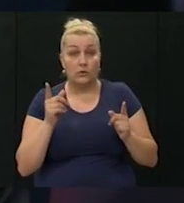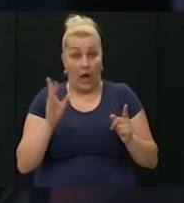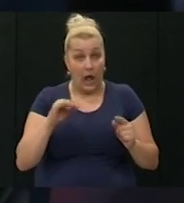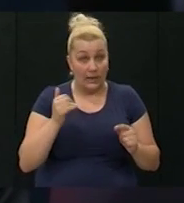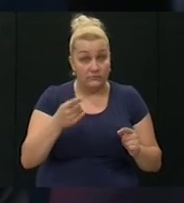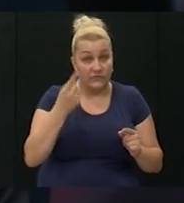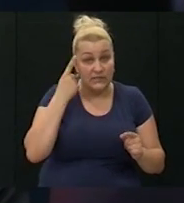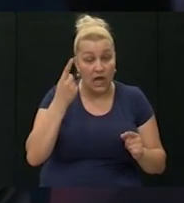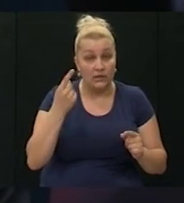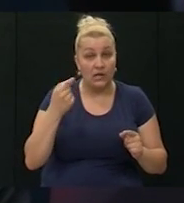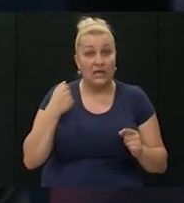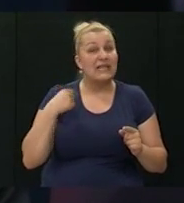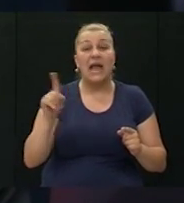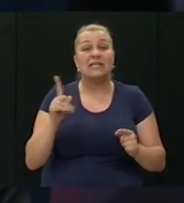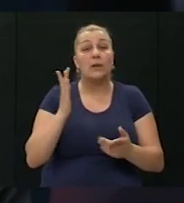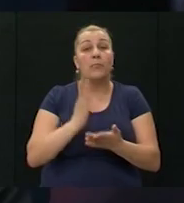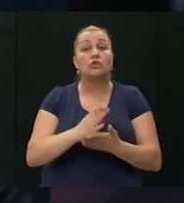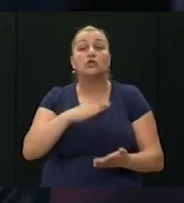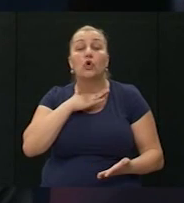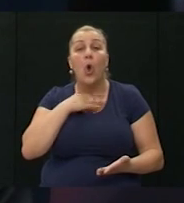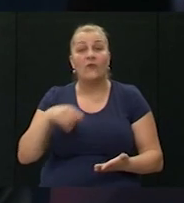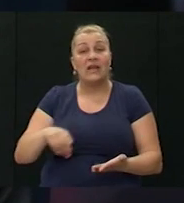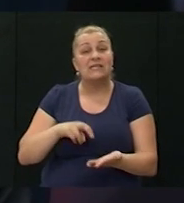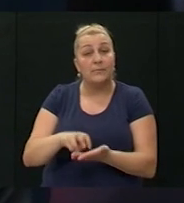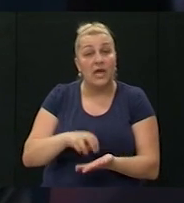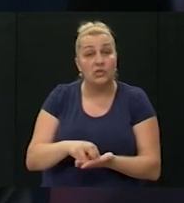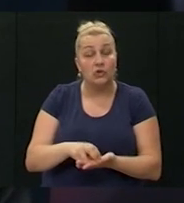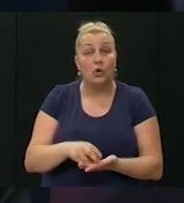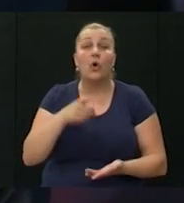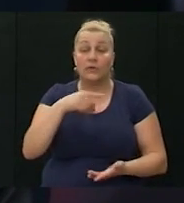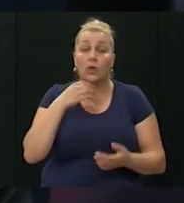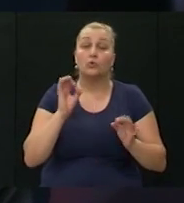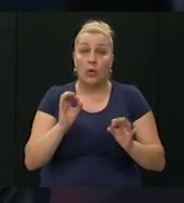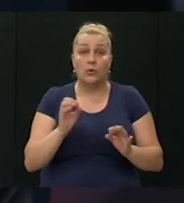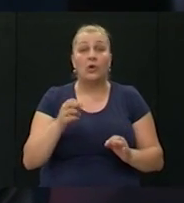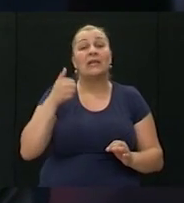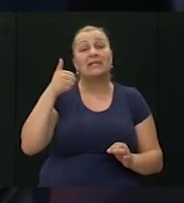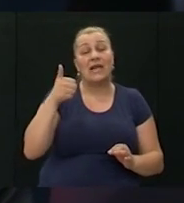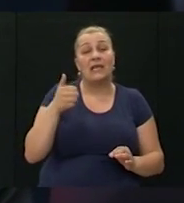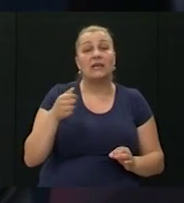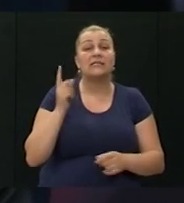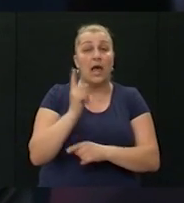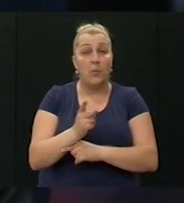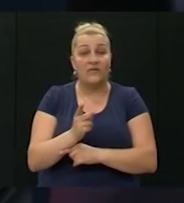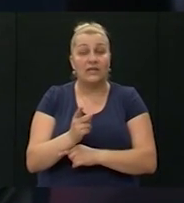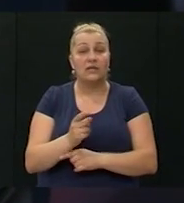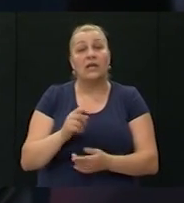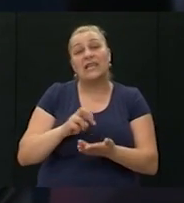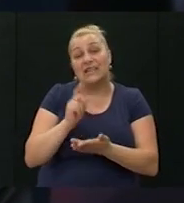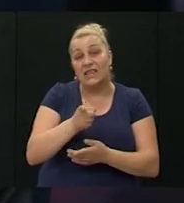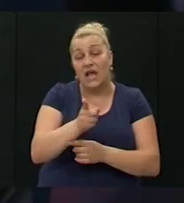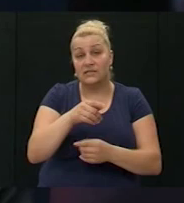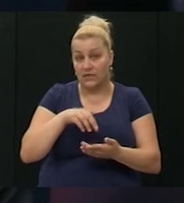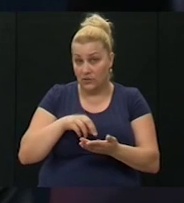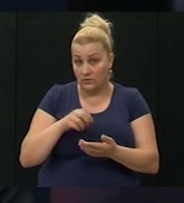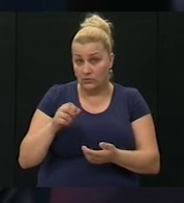ali znate, ja nisam baš za to školovan. Kaže on, ali jedan mi je zapovjednik, intedanski časnik, jedan mi je rezervni, jedan mi